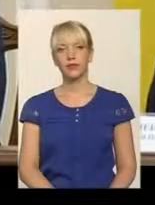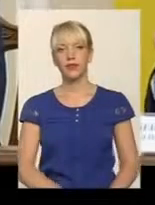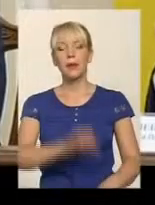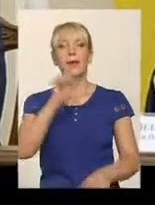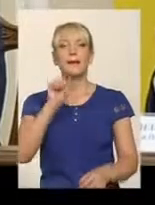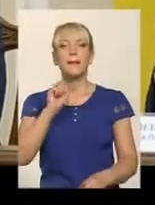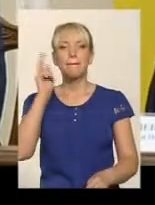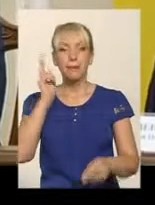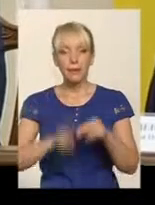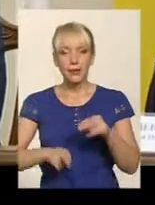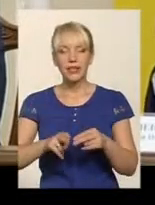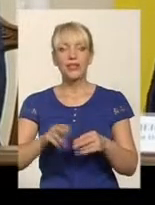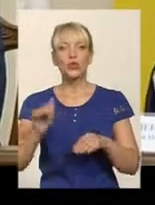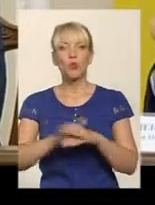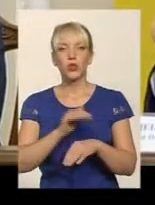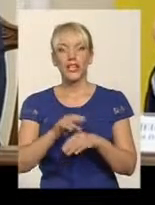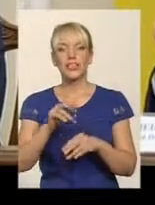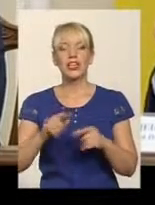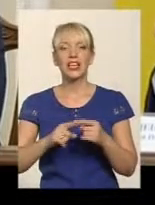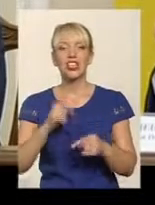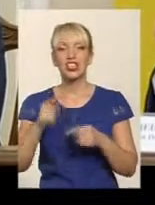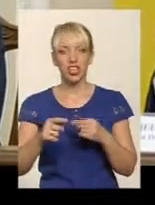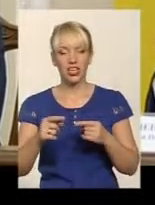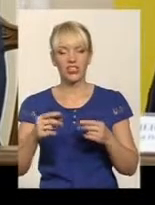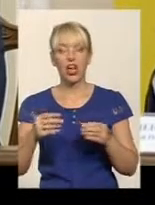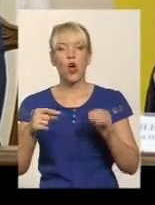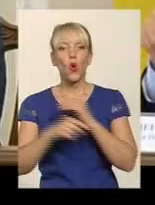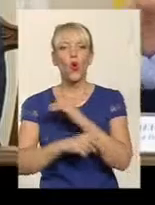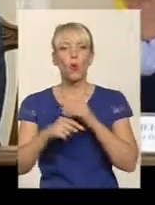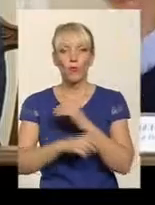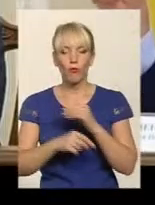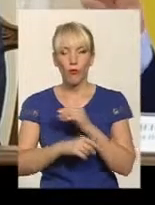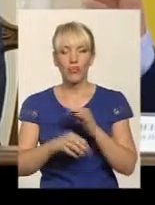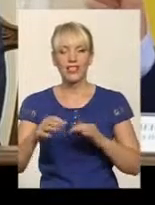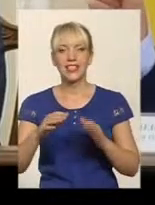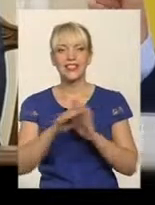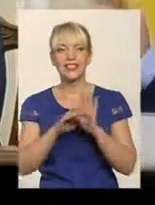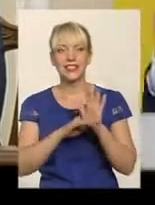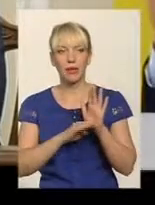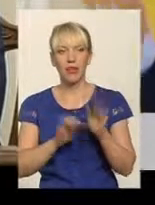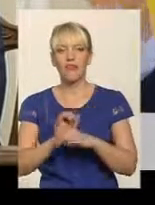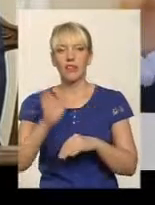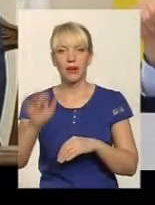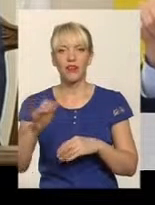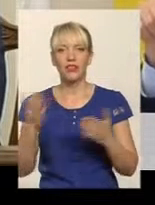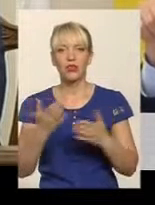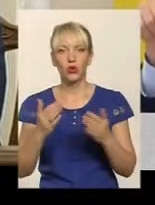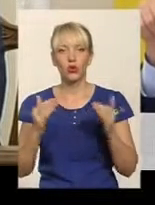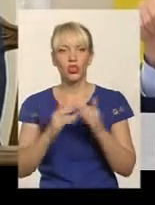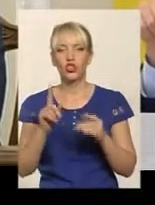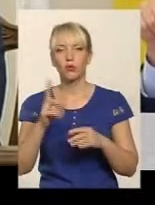Припиніть, будь ласка, через корумповані схеми відправляти ці гроші на одну чи дві хату, щоб 100%